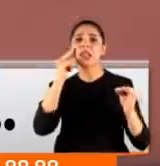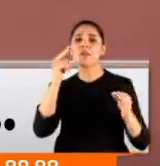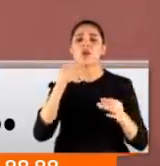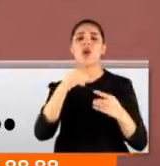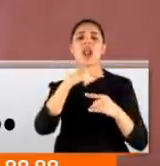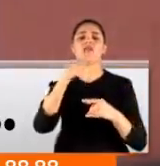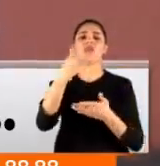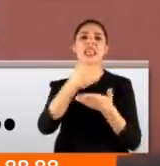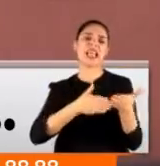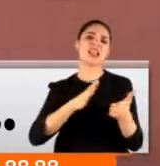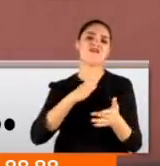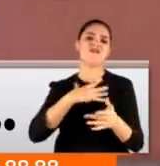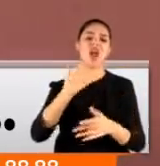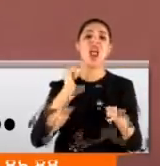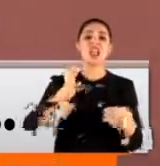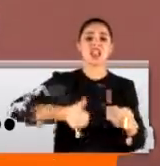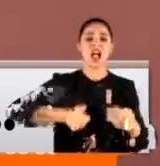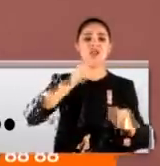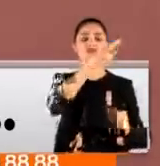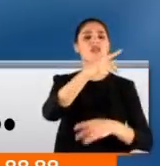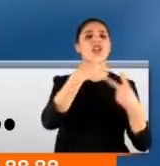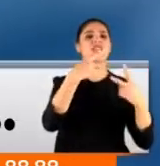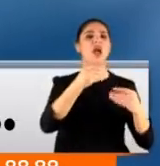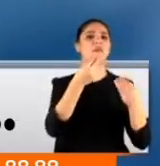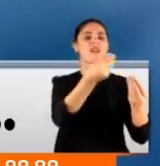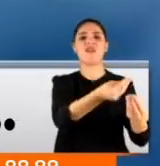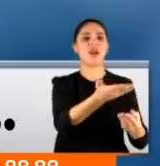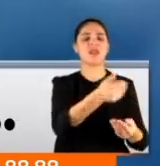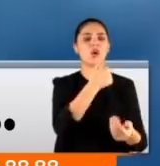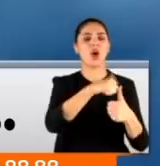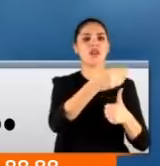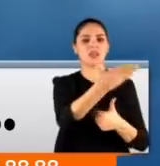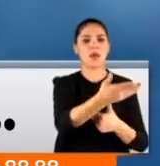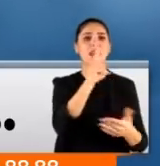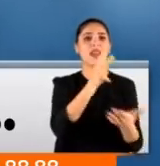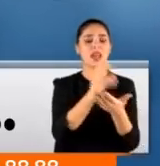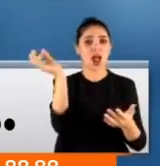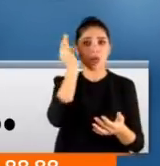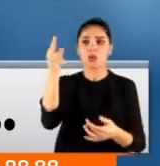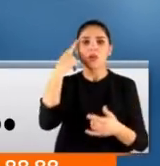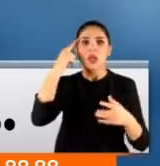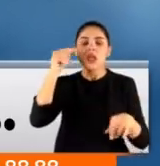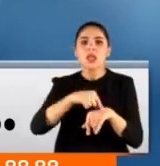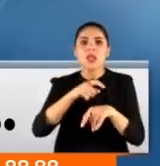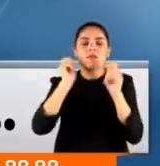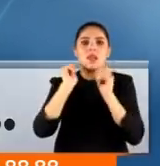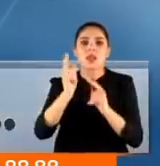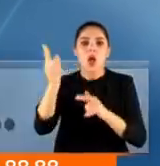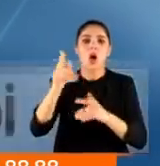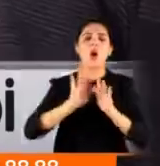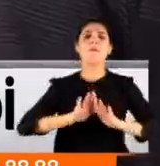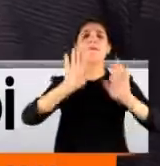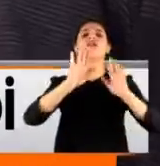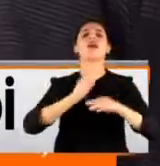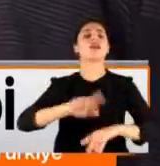kesik vardı. Ama savcılık kocasını adli kontrol şartıyla serbest bıraktı. Kararı duyunca inanamayan Esra Oymak pes